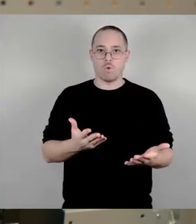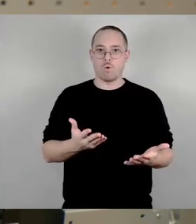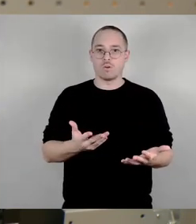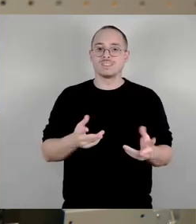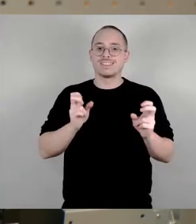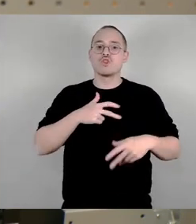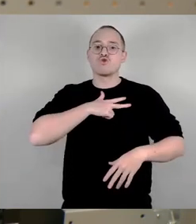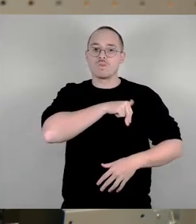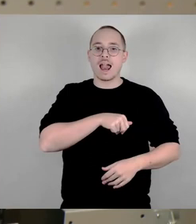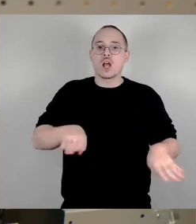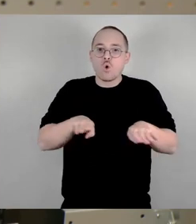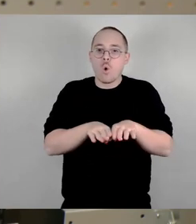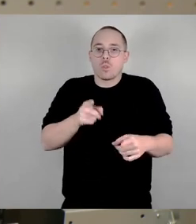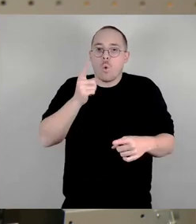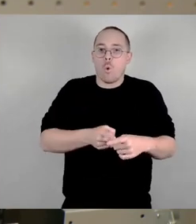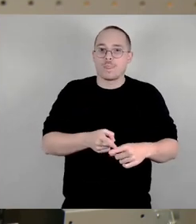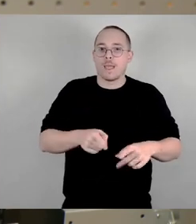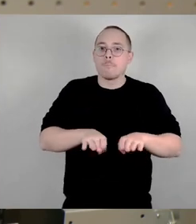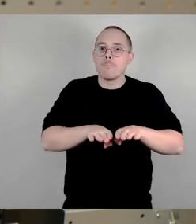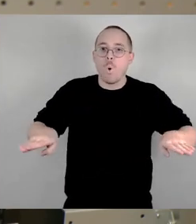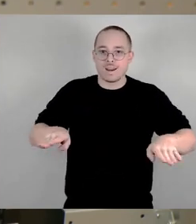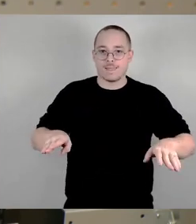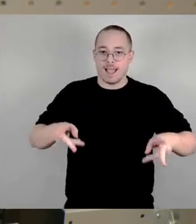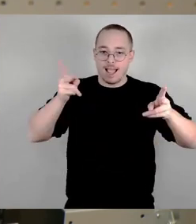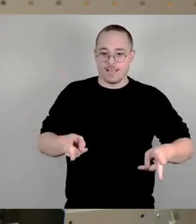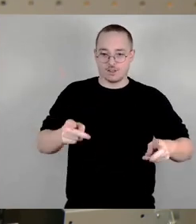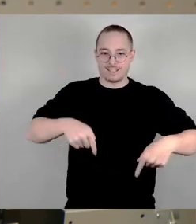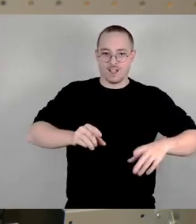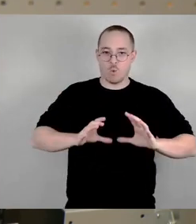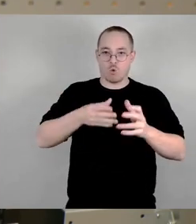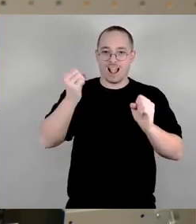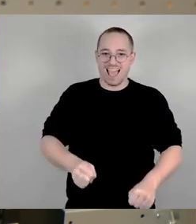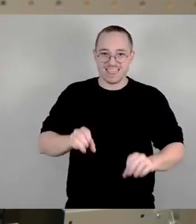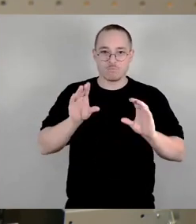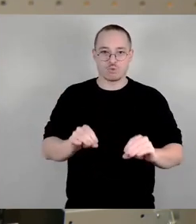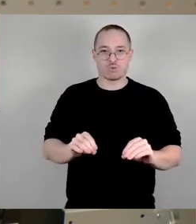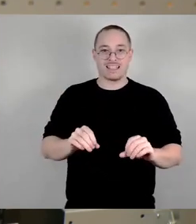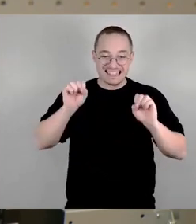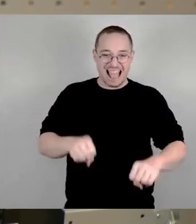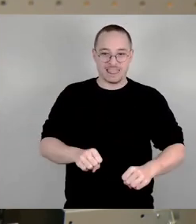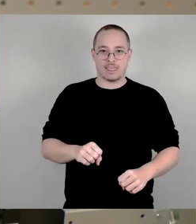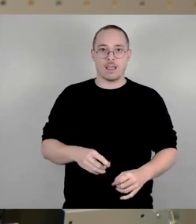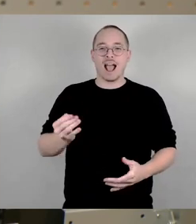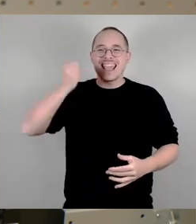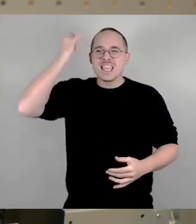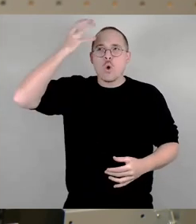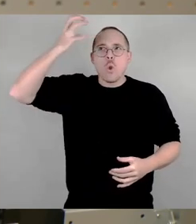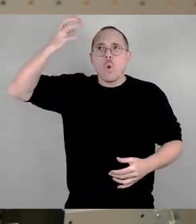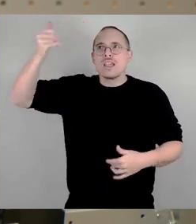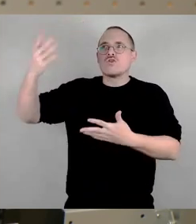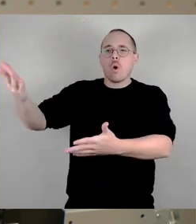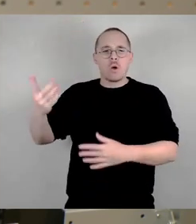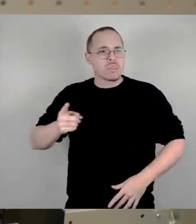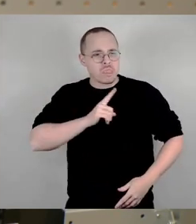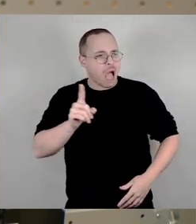was wir als Kommunen nutzen können. Und diese ideologischen, wirklich bornierten Bretter, die hier die rechte